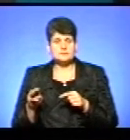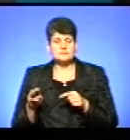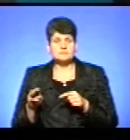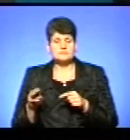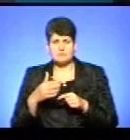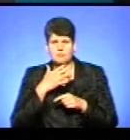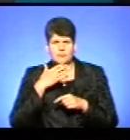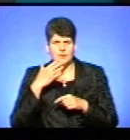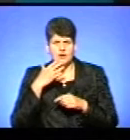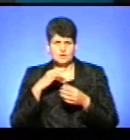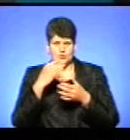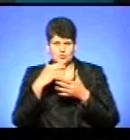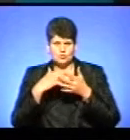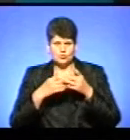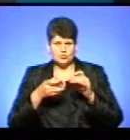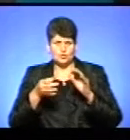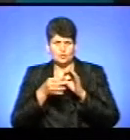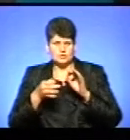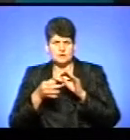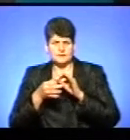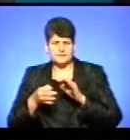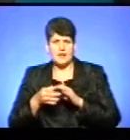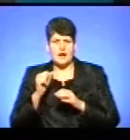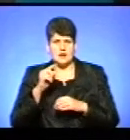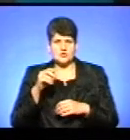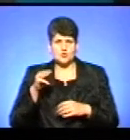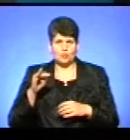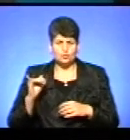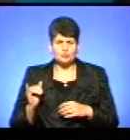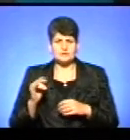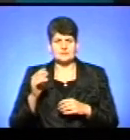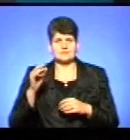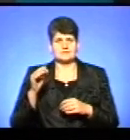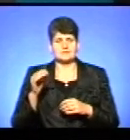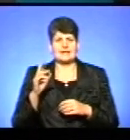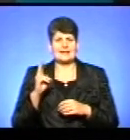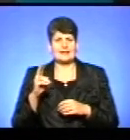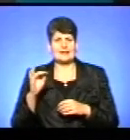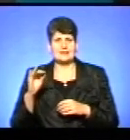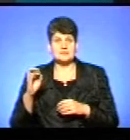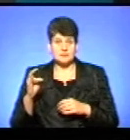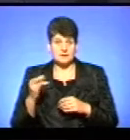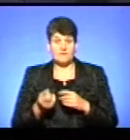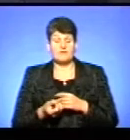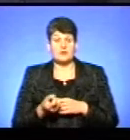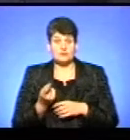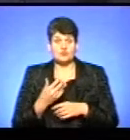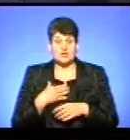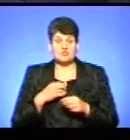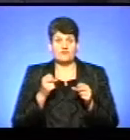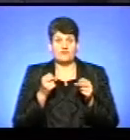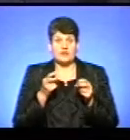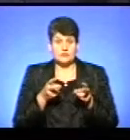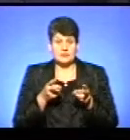багато сполук азоту з киснем. І при розробці проєктів виявилося, що наші викиди на